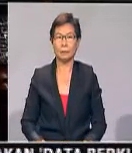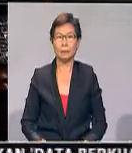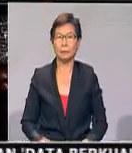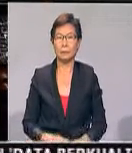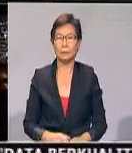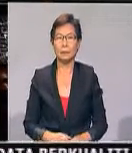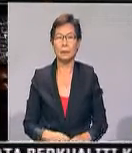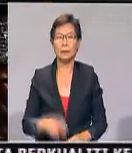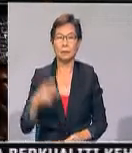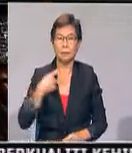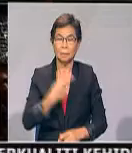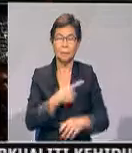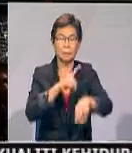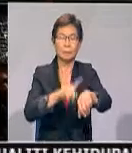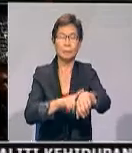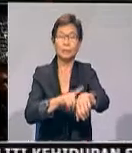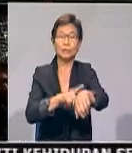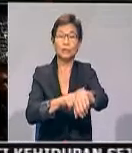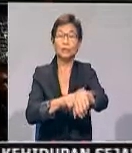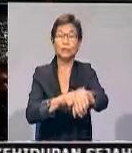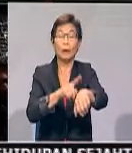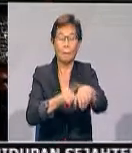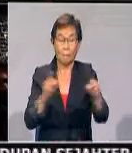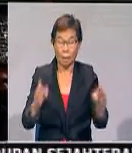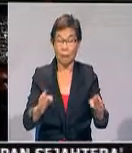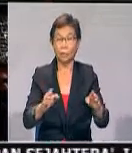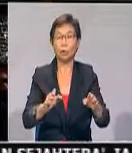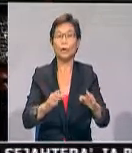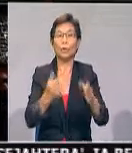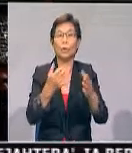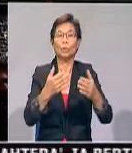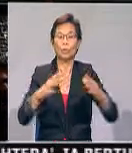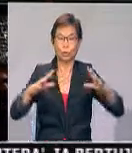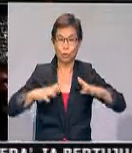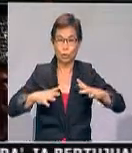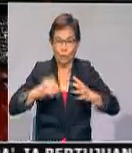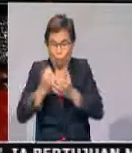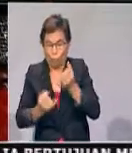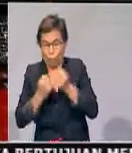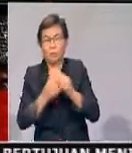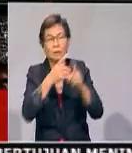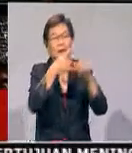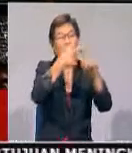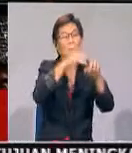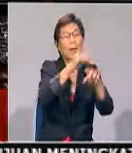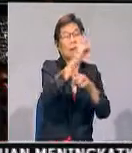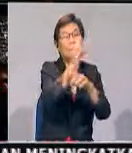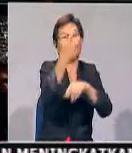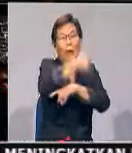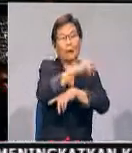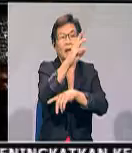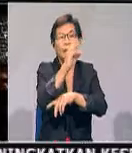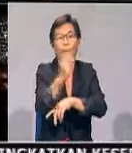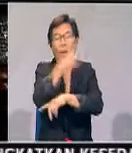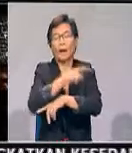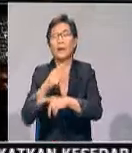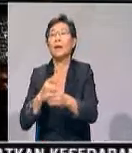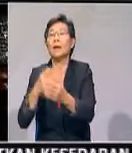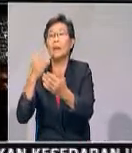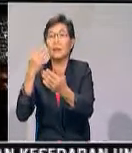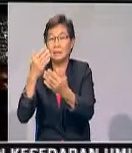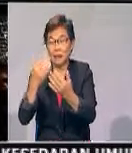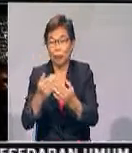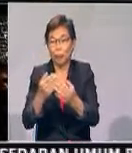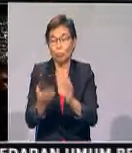Meningkatkan tempoh cuti bersalin daripada 60 hari kepada 90 hari berkuat kerasa mulai tahun